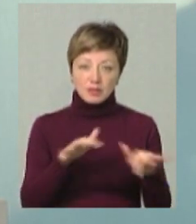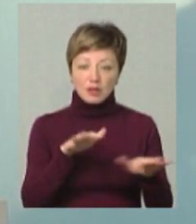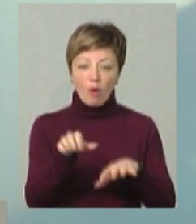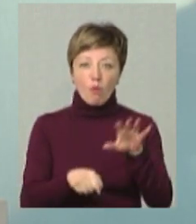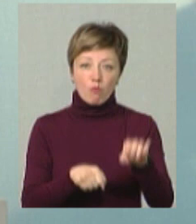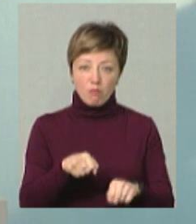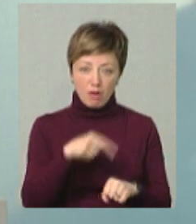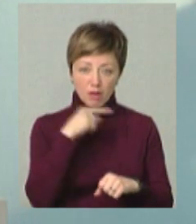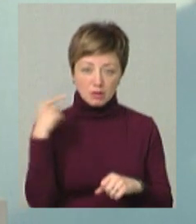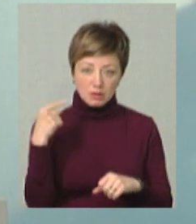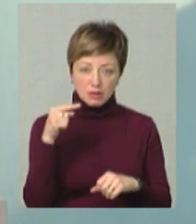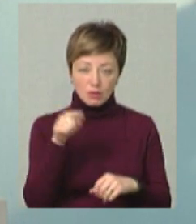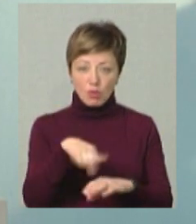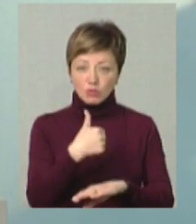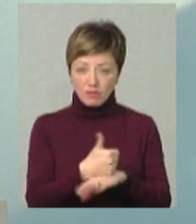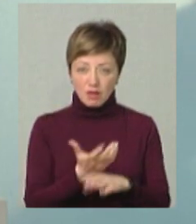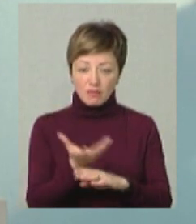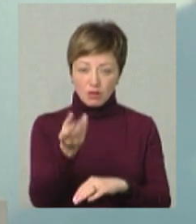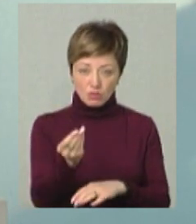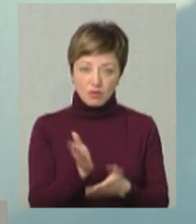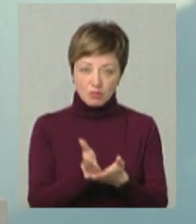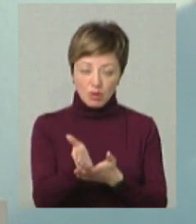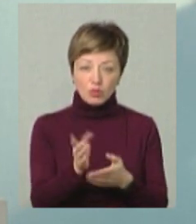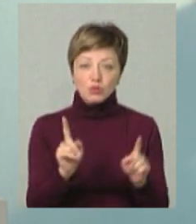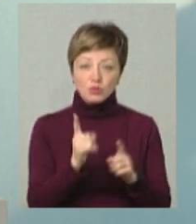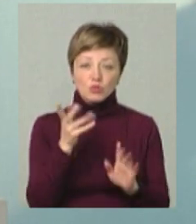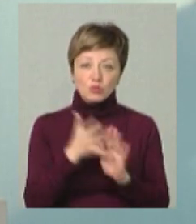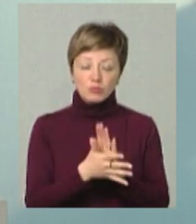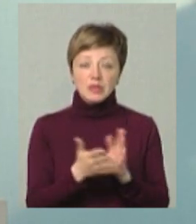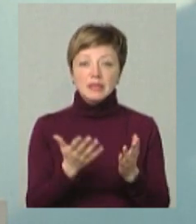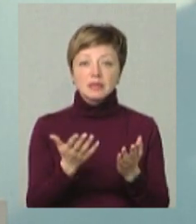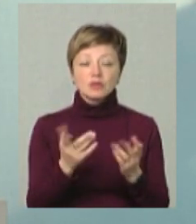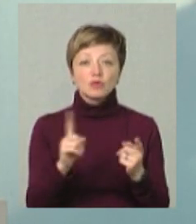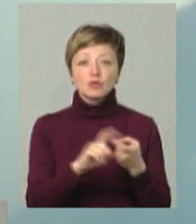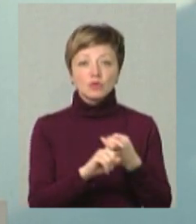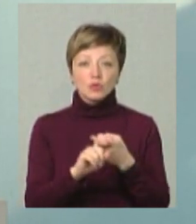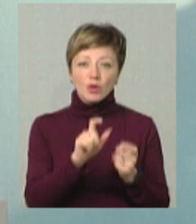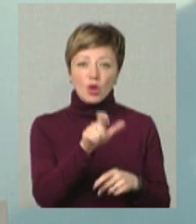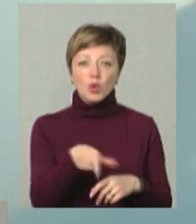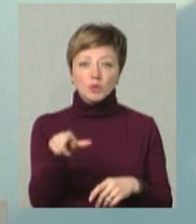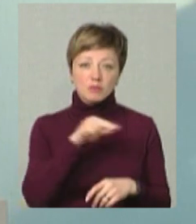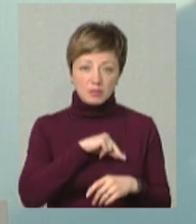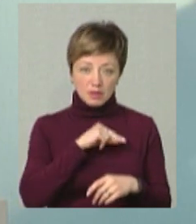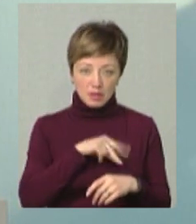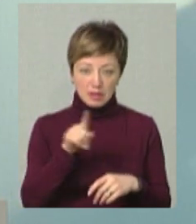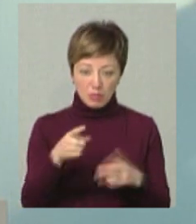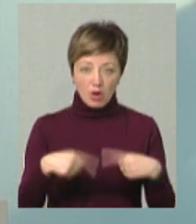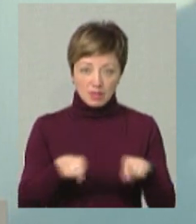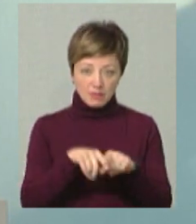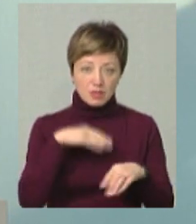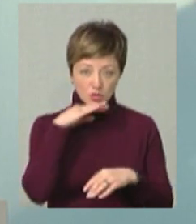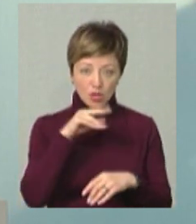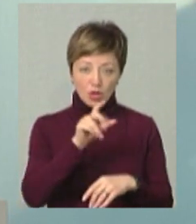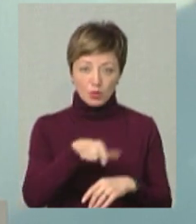окупанта, і що туди основне фінансування зараз спрямовується, що і зрозуміло, а скажіть те, що стосується людського ресурсу, чи тим організаціям